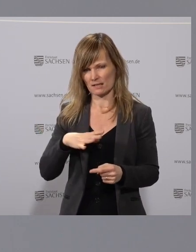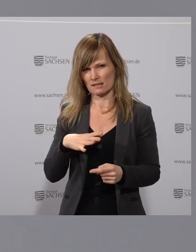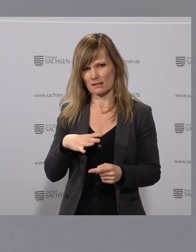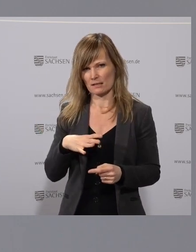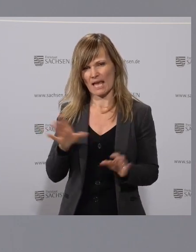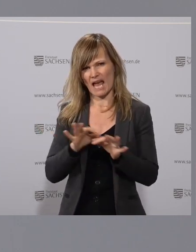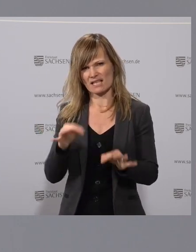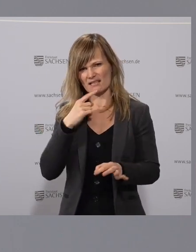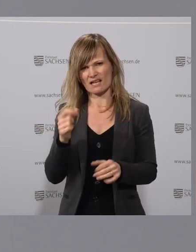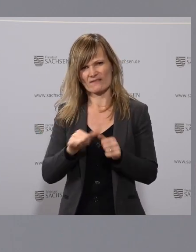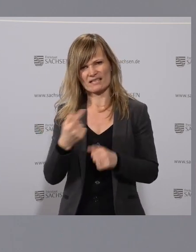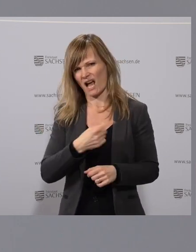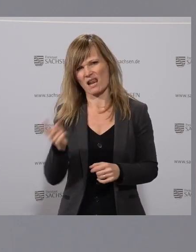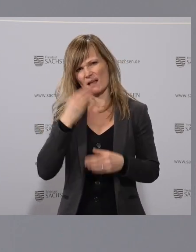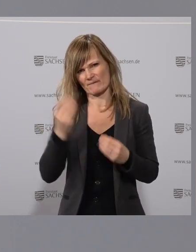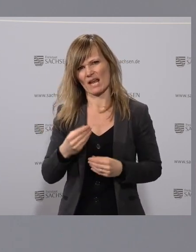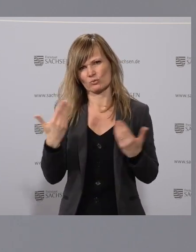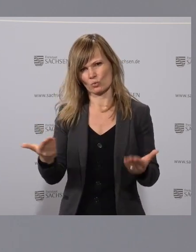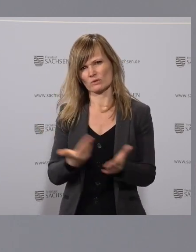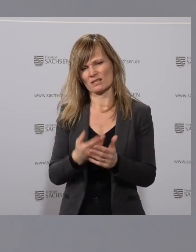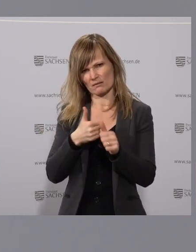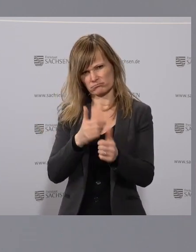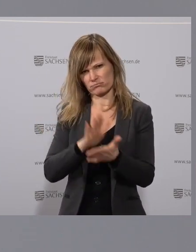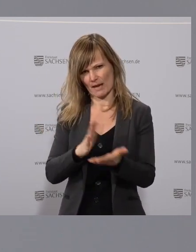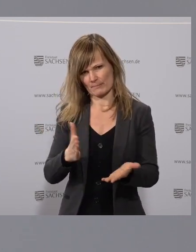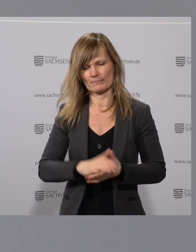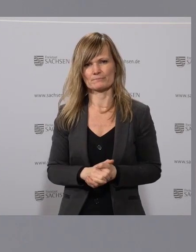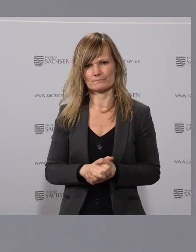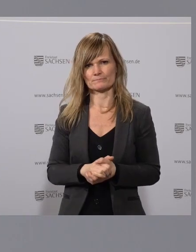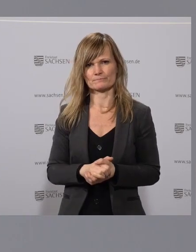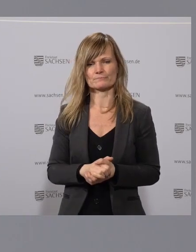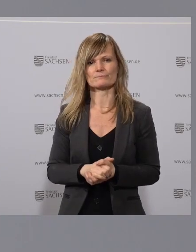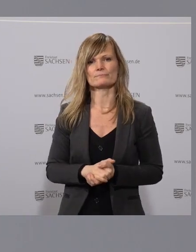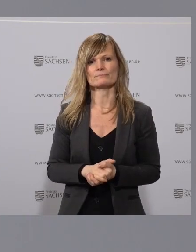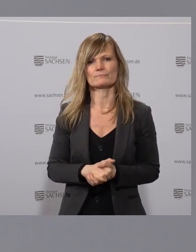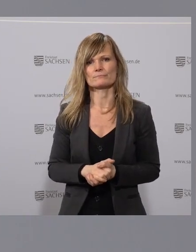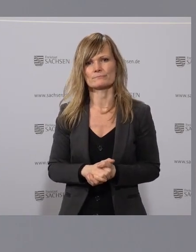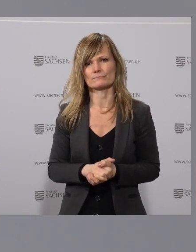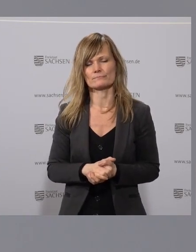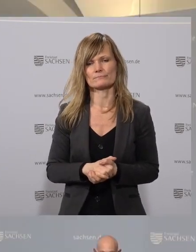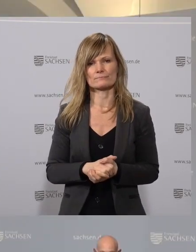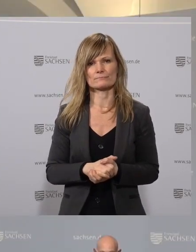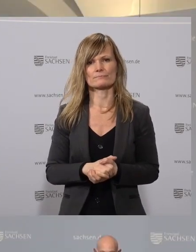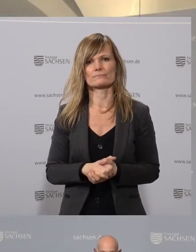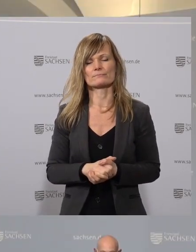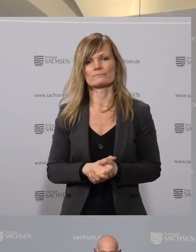ehrlich gesagt, fast allen empfohlen wird. Und deswegen sind wir auch bei der Empfehlung, FFP2-Masken weiter zu tragen geblieben.